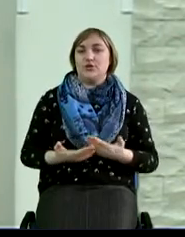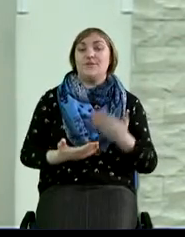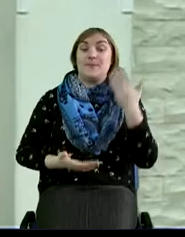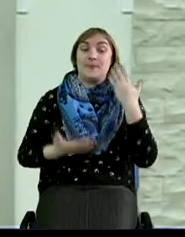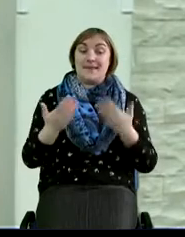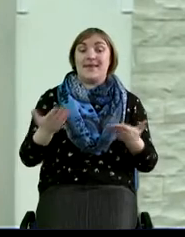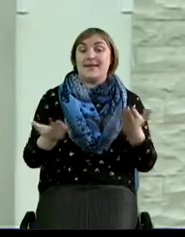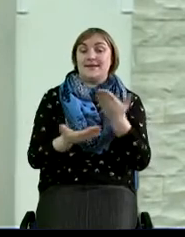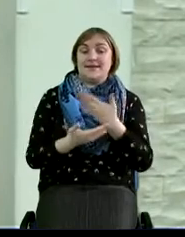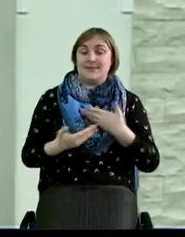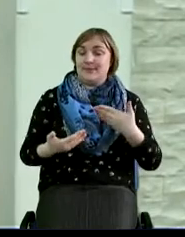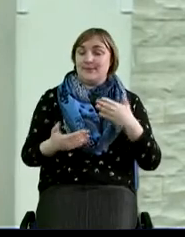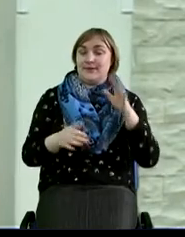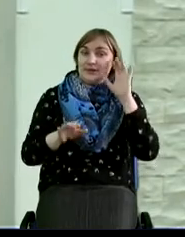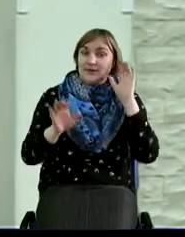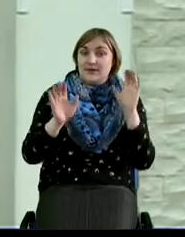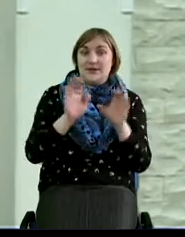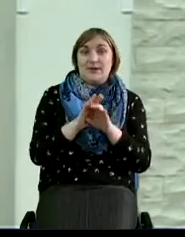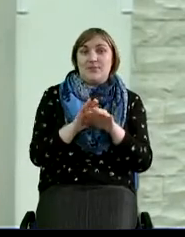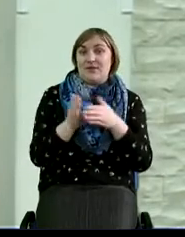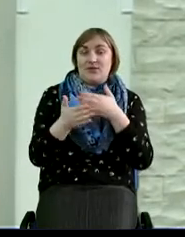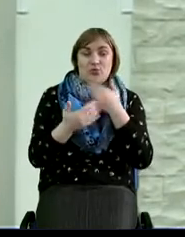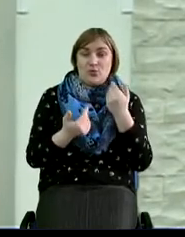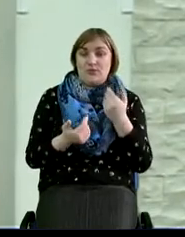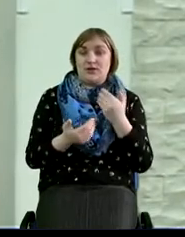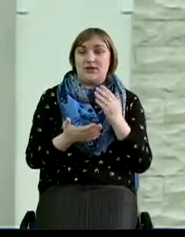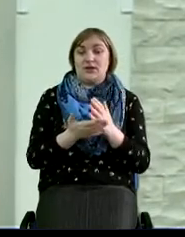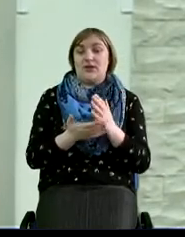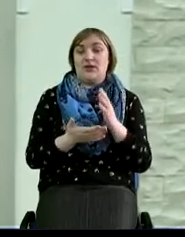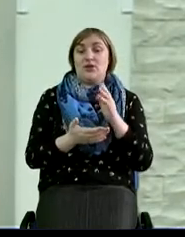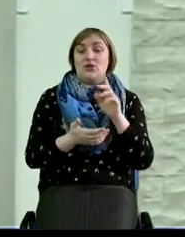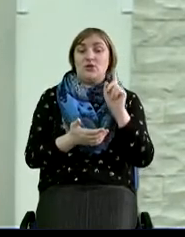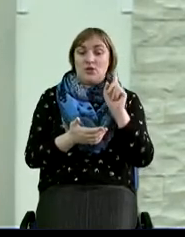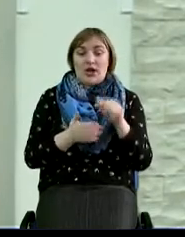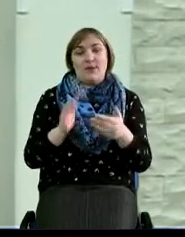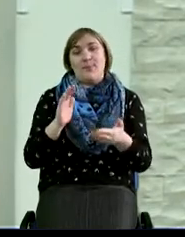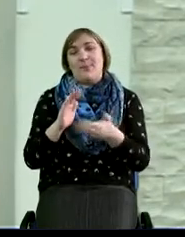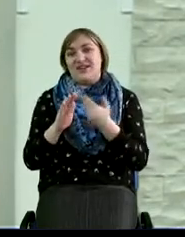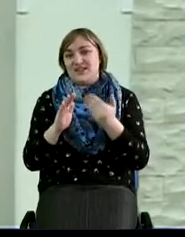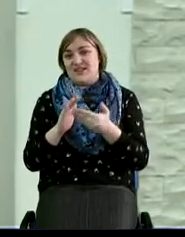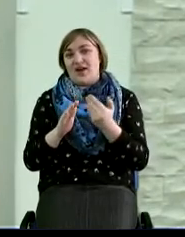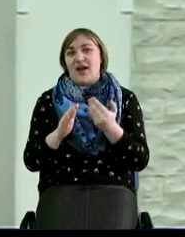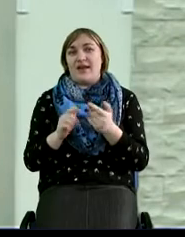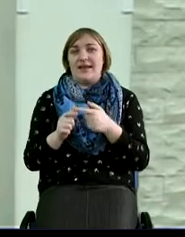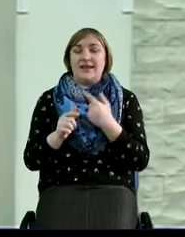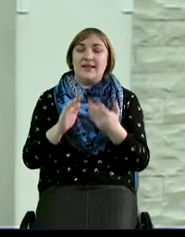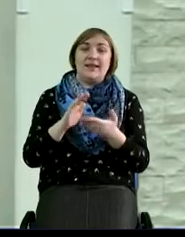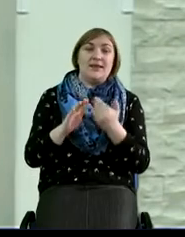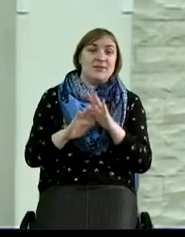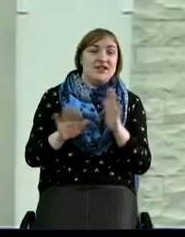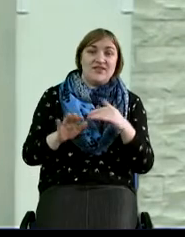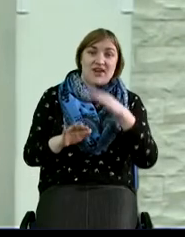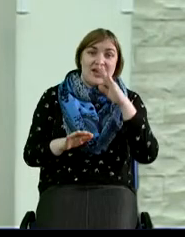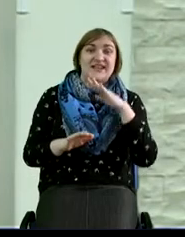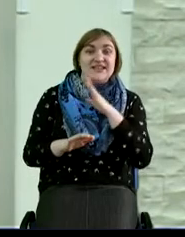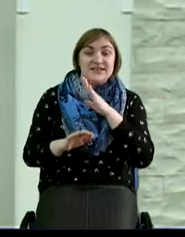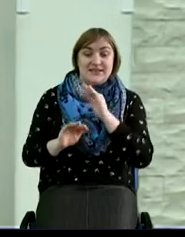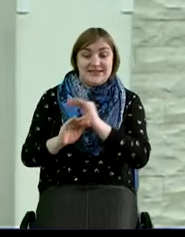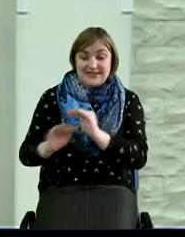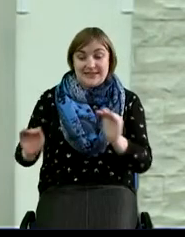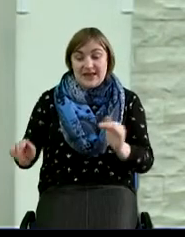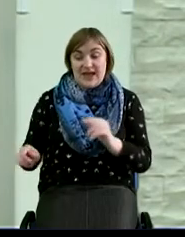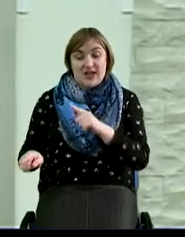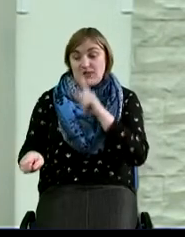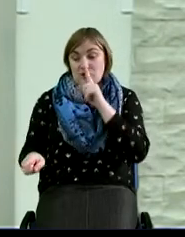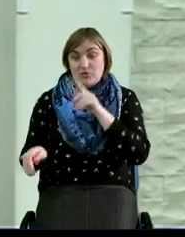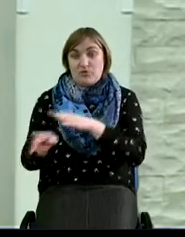Если мы не повинуемся этому, то даже призывая, не призывая своих детей к этому, они не будут этого исполнять, если